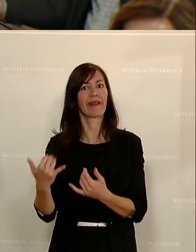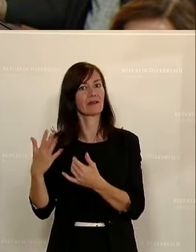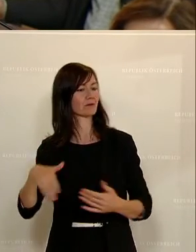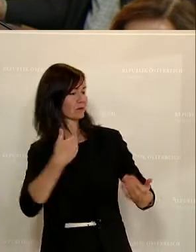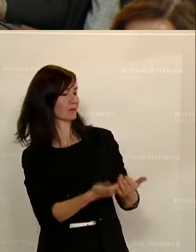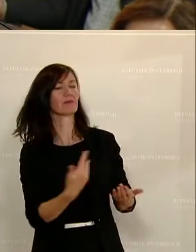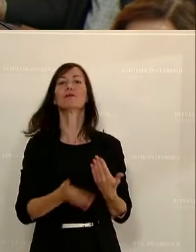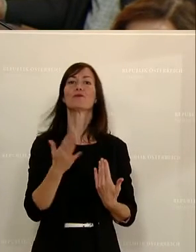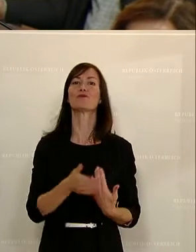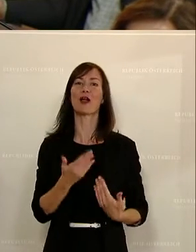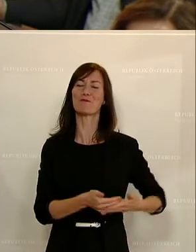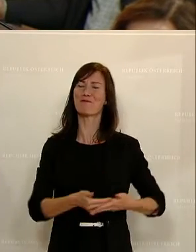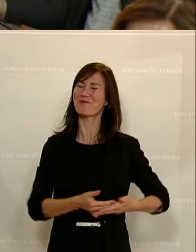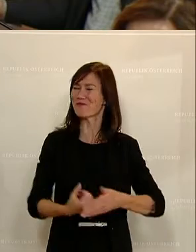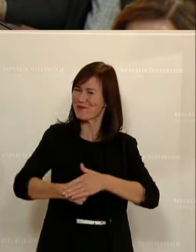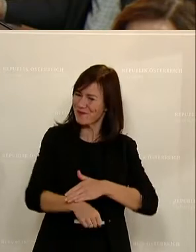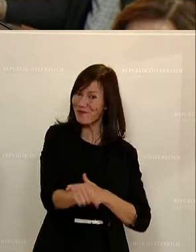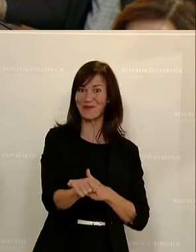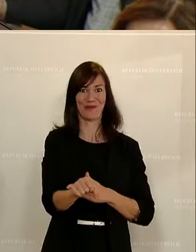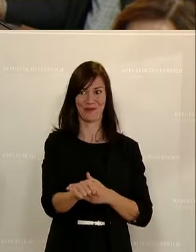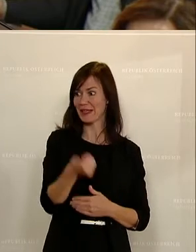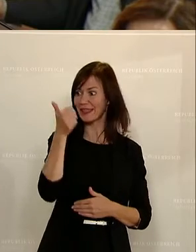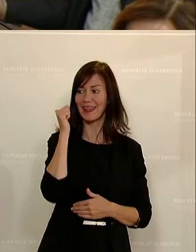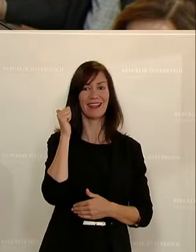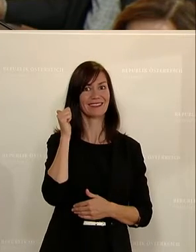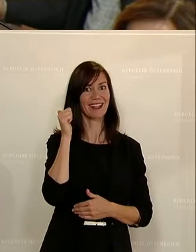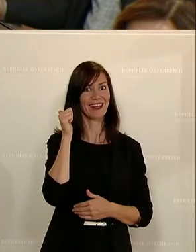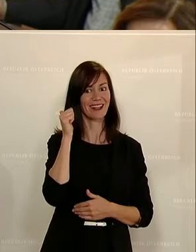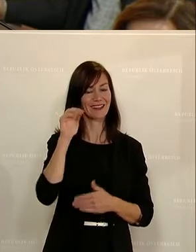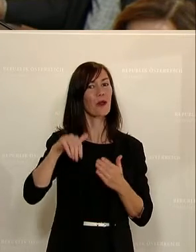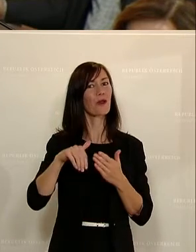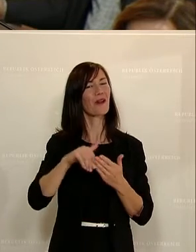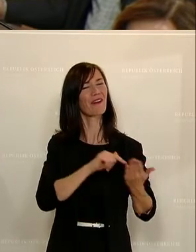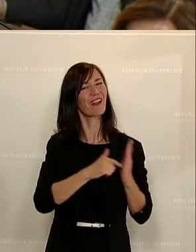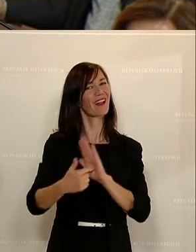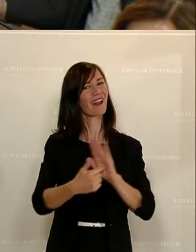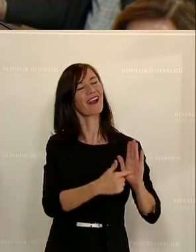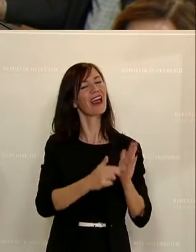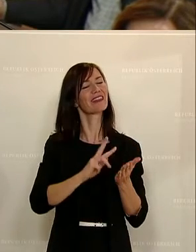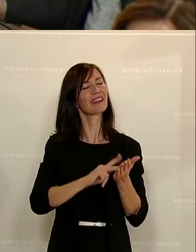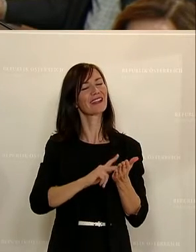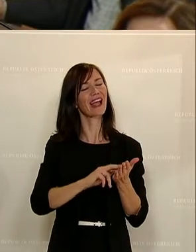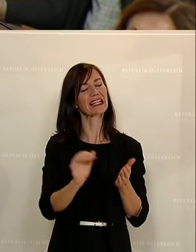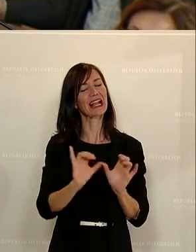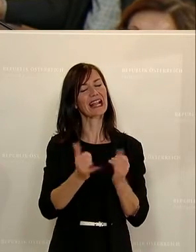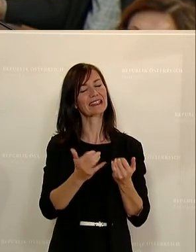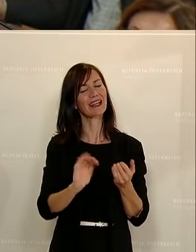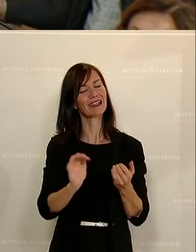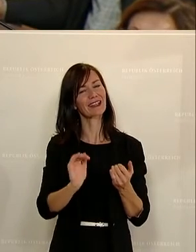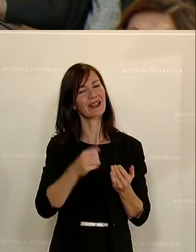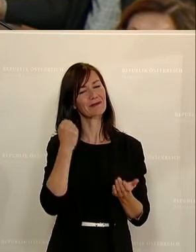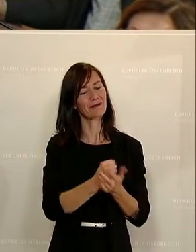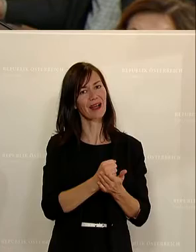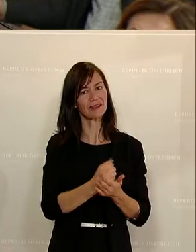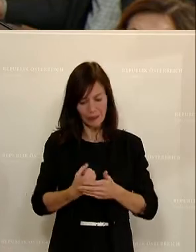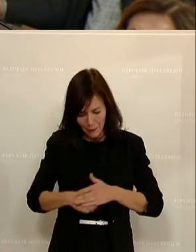ein neues Kind wird geboren. Wir haben gestern ja den neuen digitalen Eltern-Kind-Pass vorgestellt. Und gleich wird in Folge den Eltern